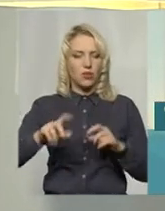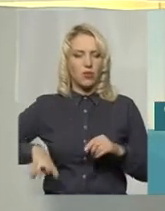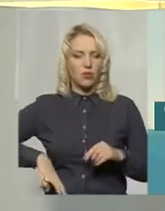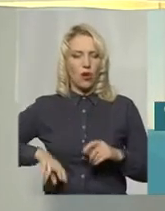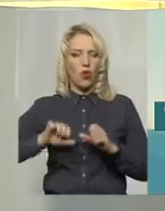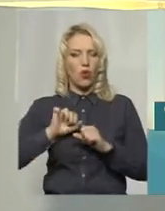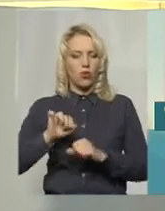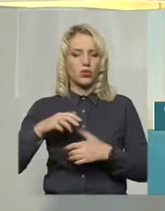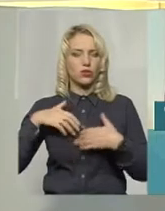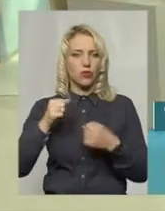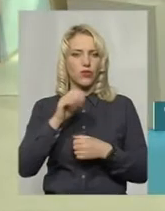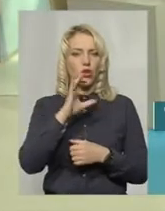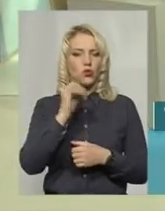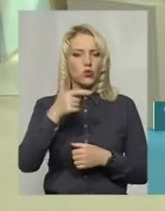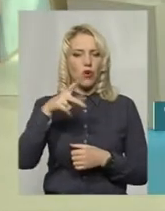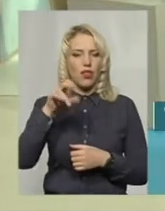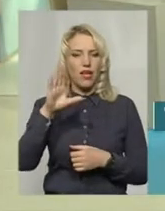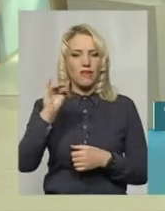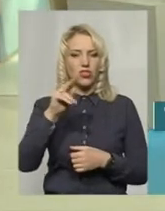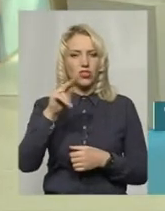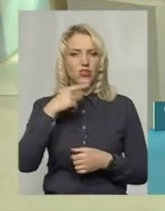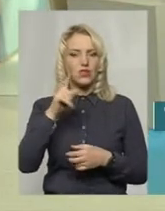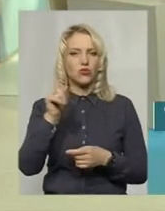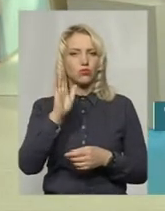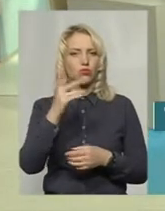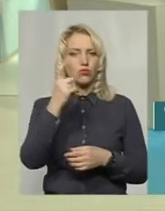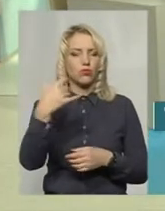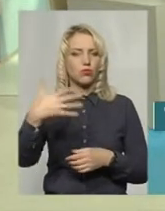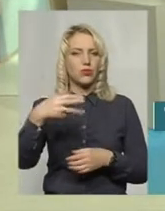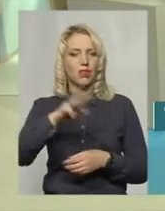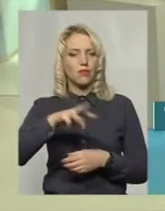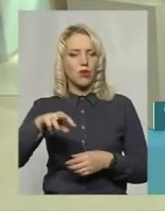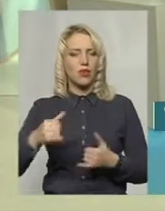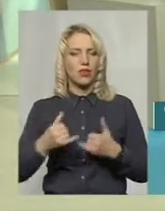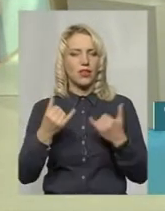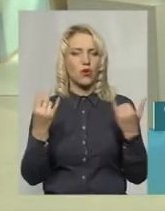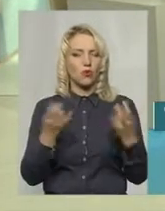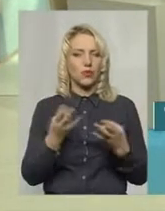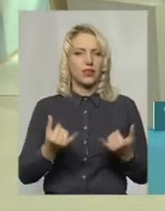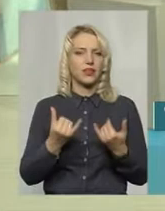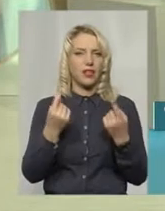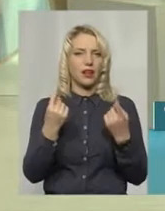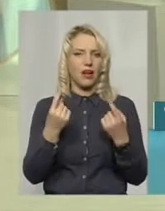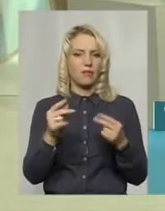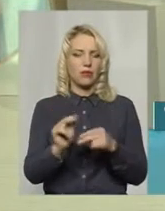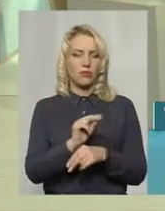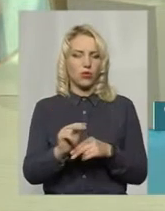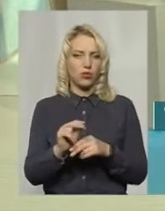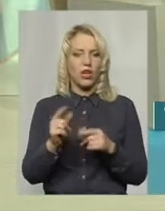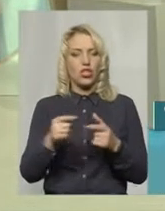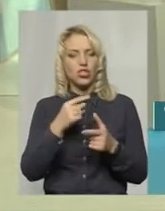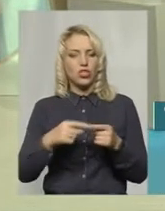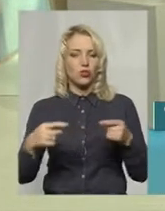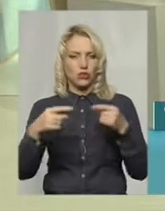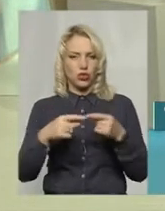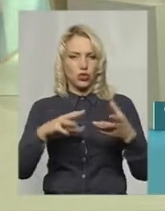Яків Цуглевич озвучив суму у 150 мільйонів гривень необхідну для капремонту. Чи обрахували вже остаточну суму?